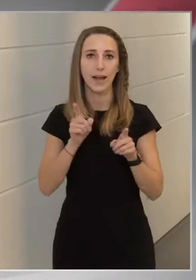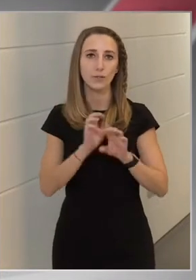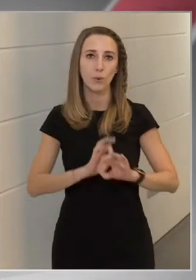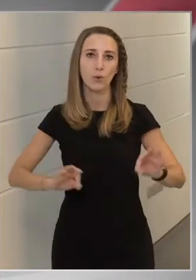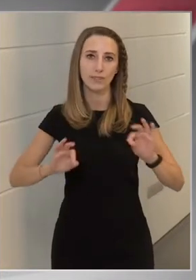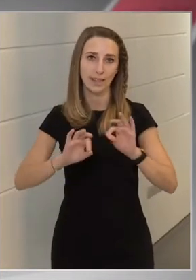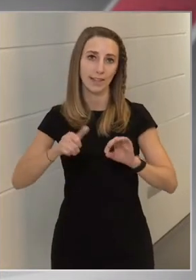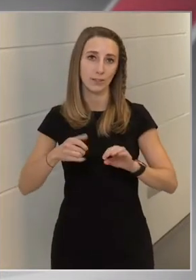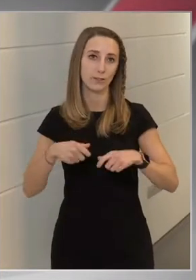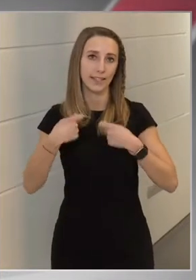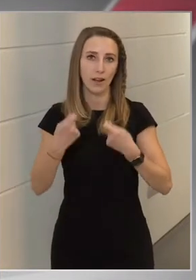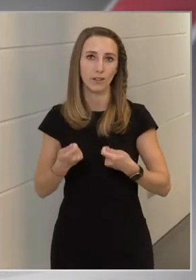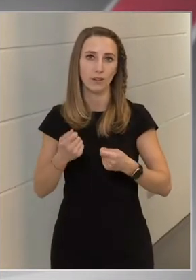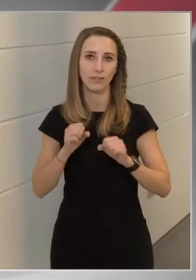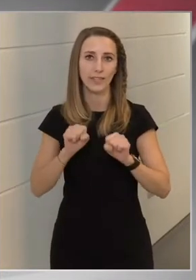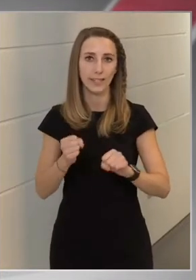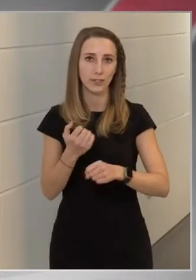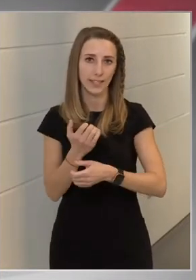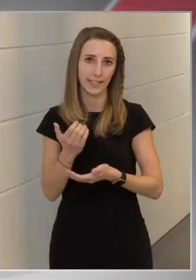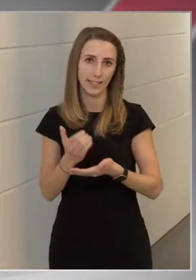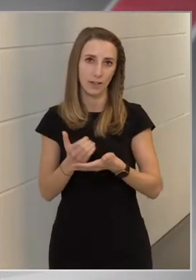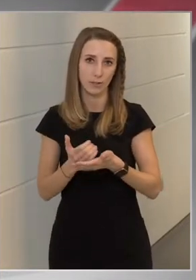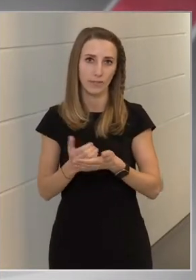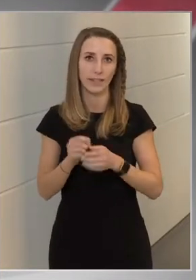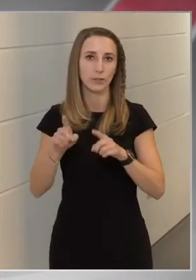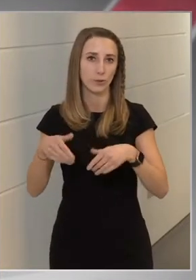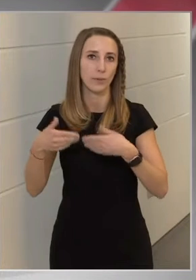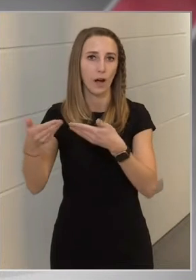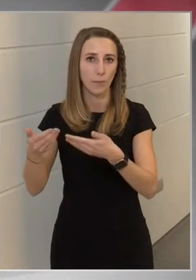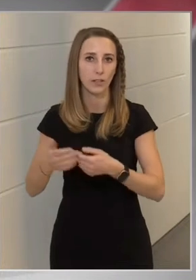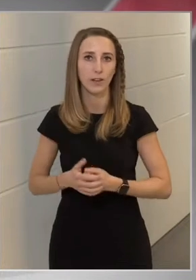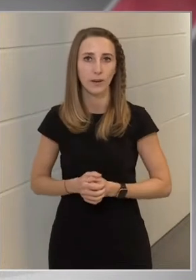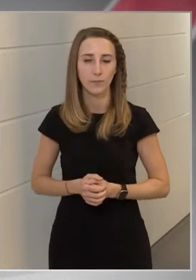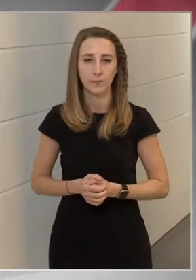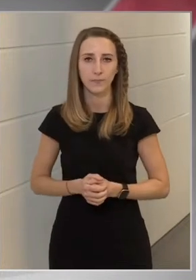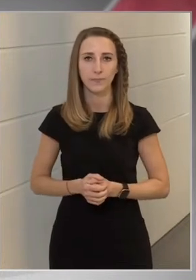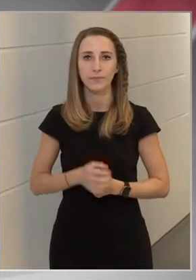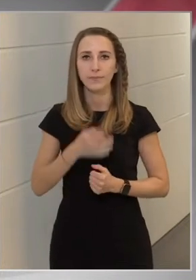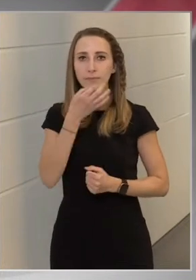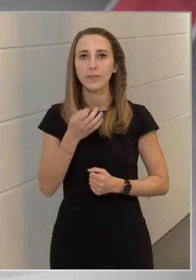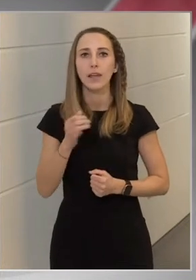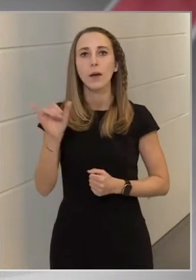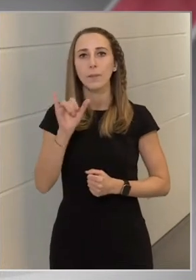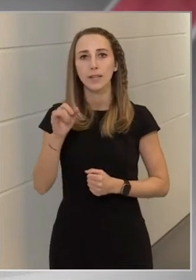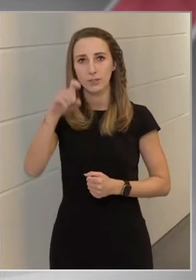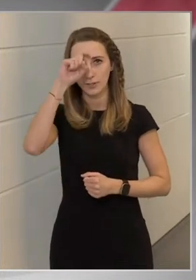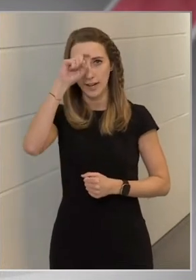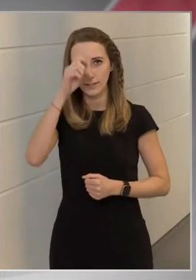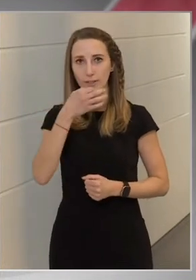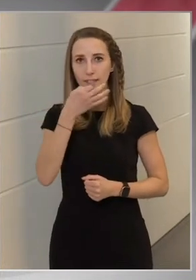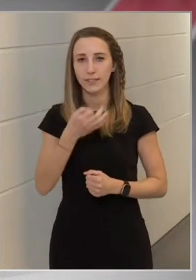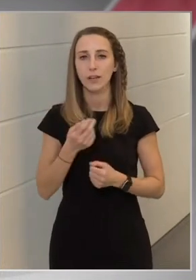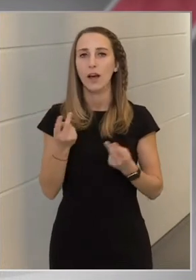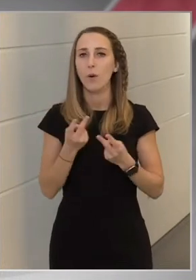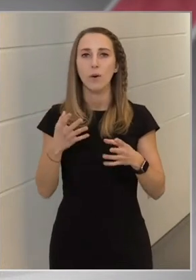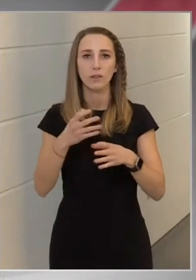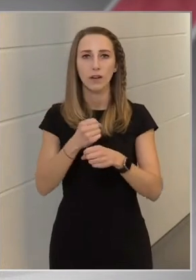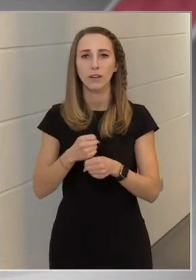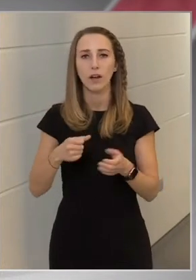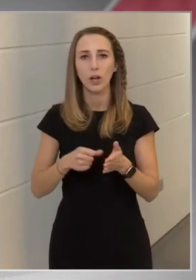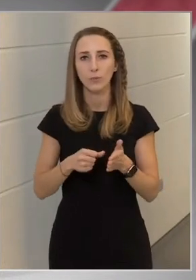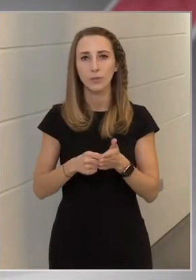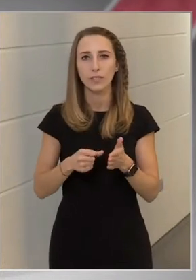ország is adhat ki védettségigazolványt, és ott kaphatja ezt meg. Pesti srácok kérdése következik, hol tartanak a